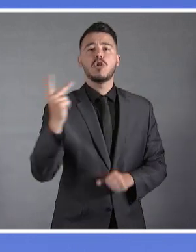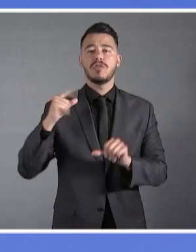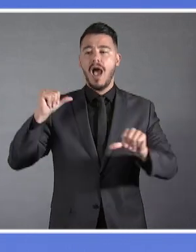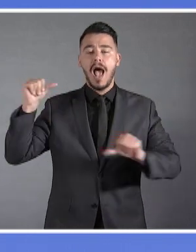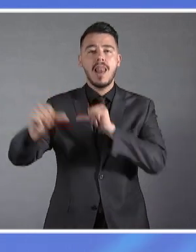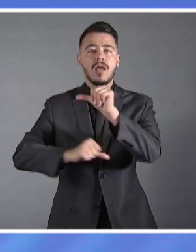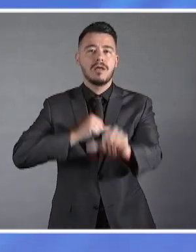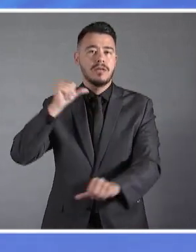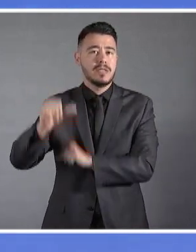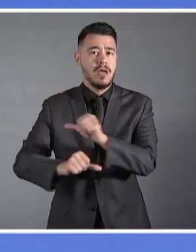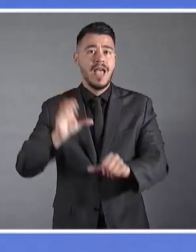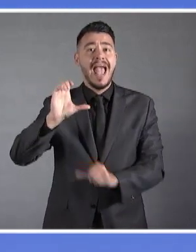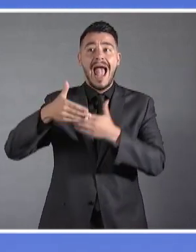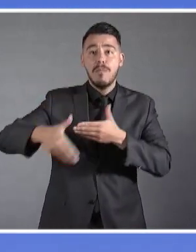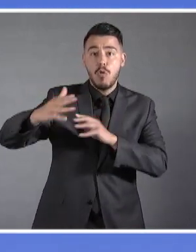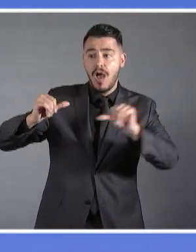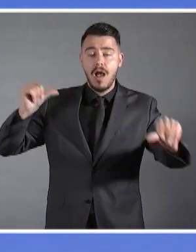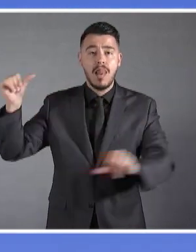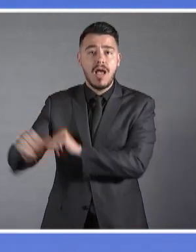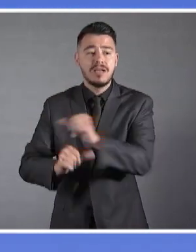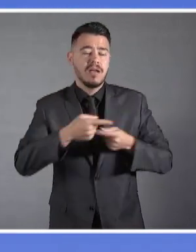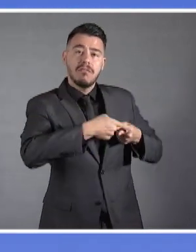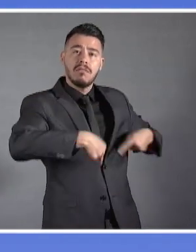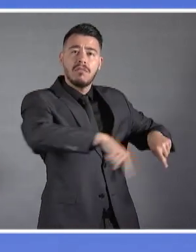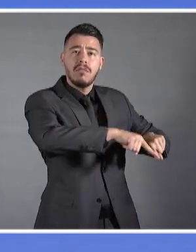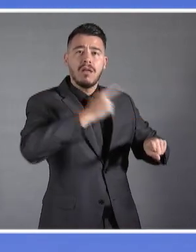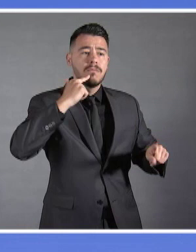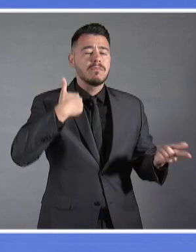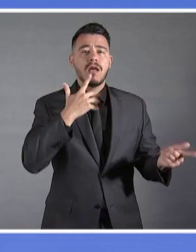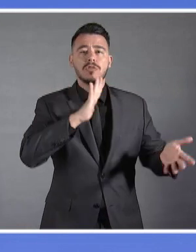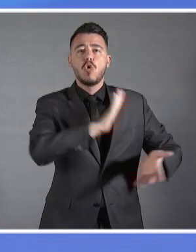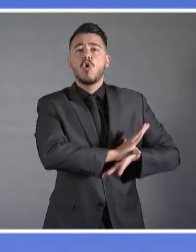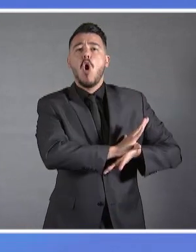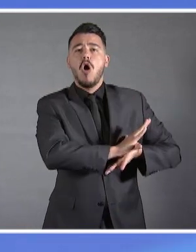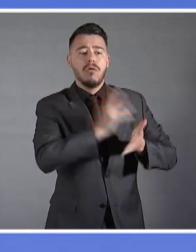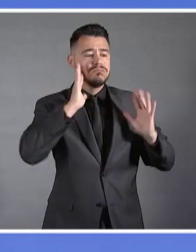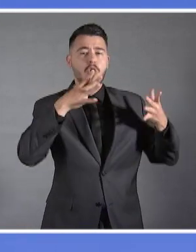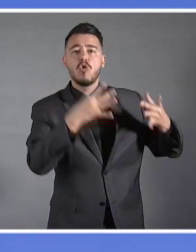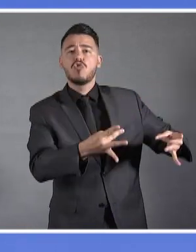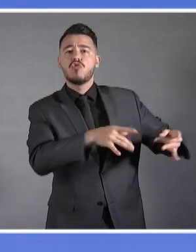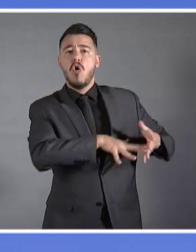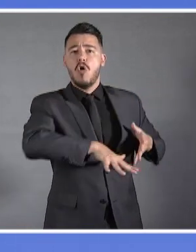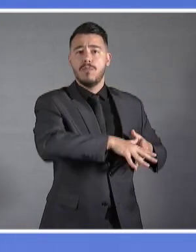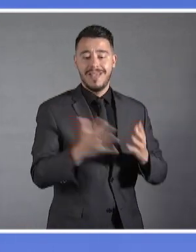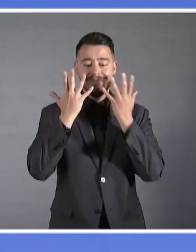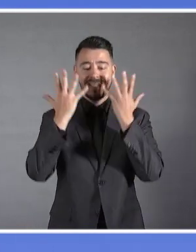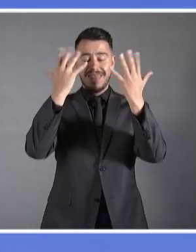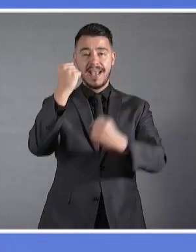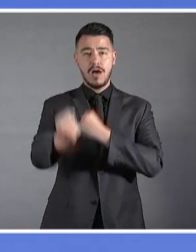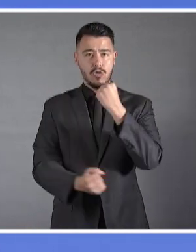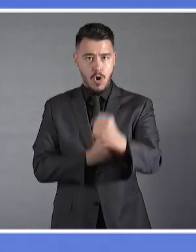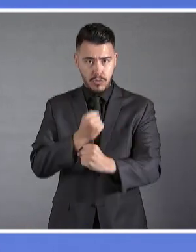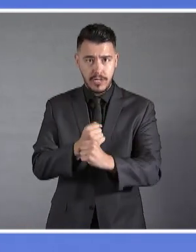άλλαξαν οι ίδιοι. Μέσα σε μία 20 ετία ξεπεράστηκαν οι ιδεολογικοί διαχωρισμοί και